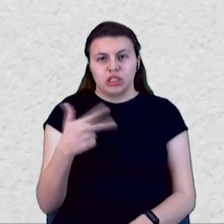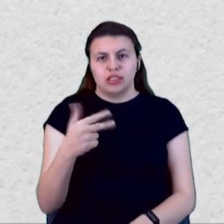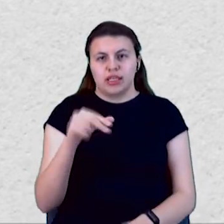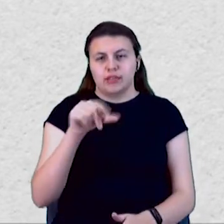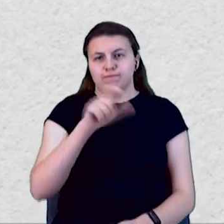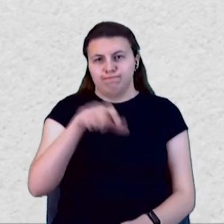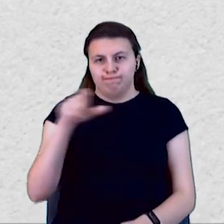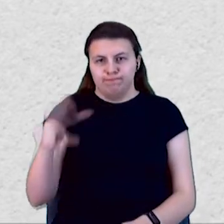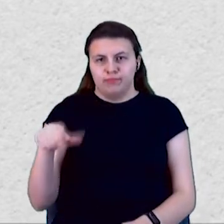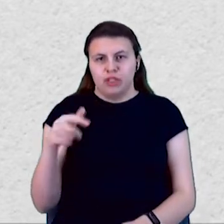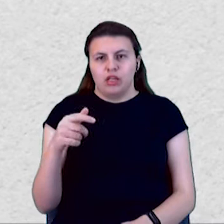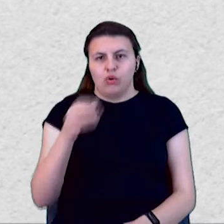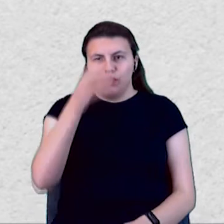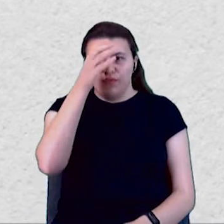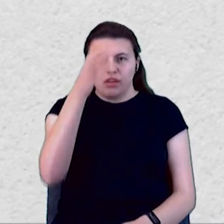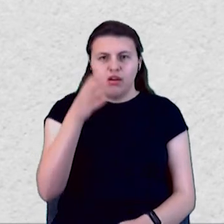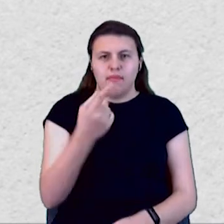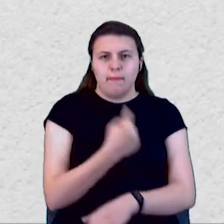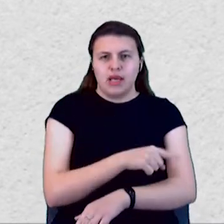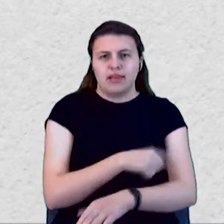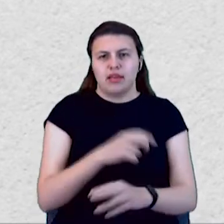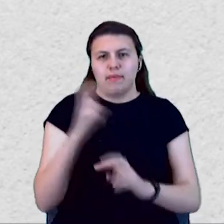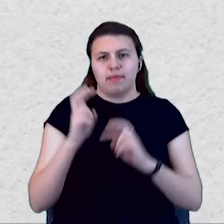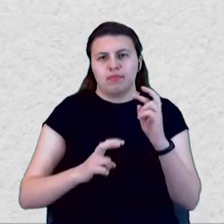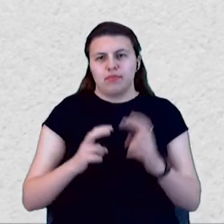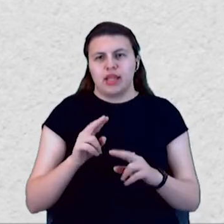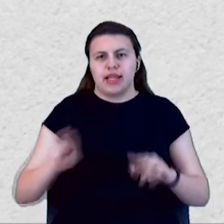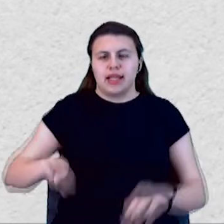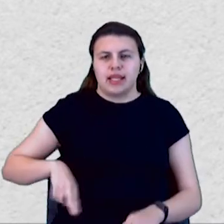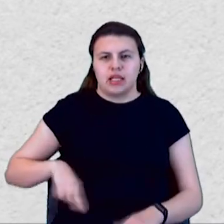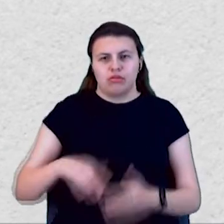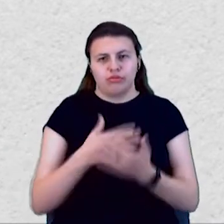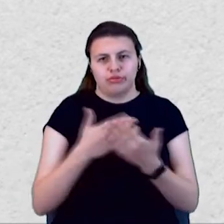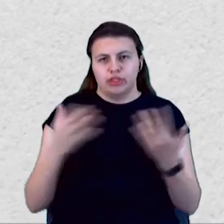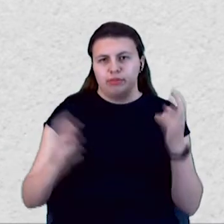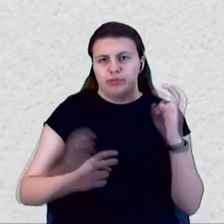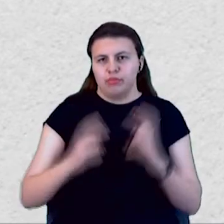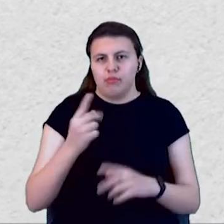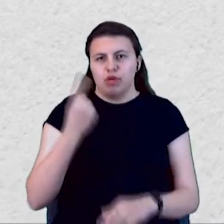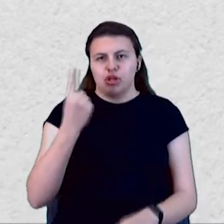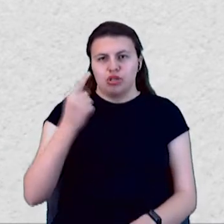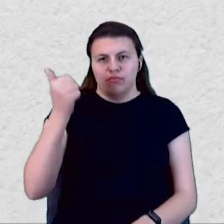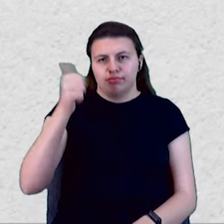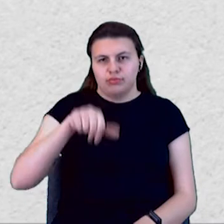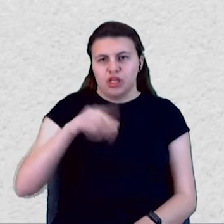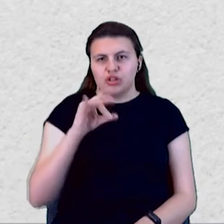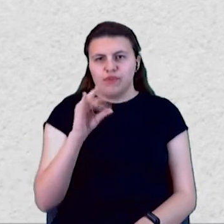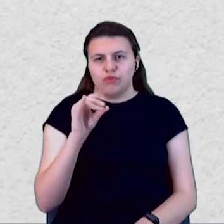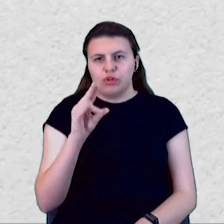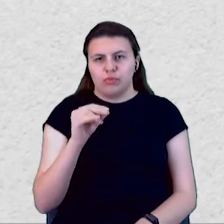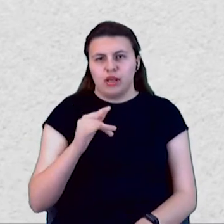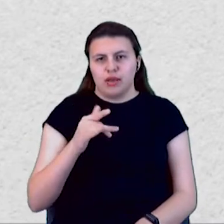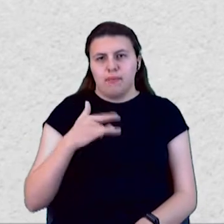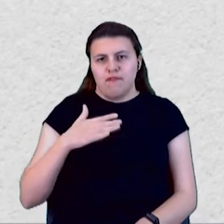Серед них освітяни, медики, підприємці, директори різних підприємств. Перший номер у списку – Ржавський Володимир, приватний підприємець.